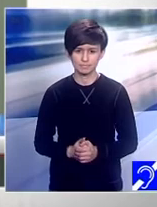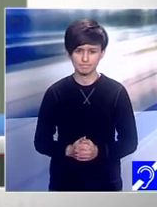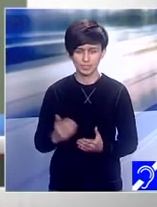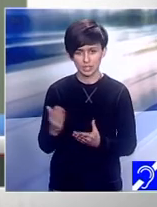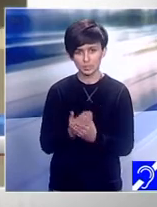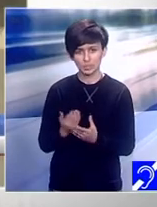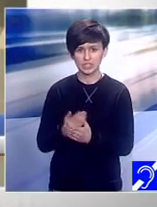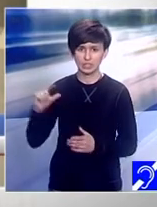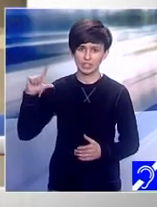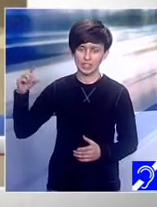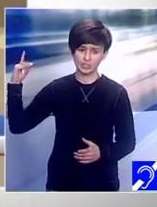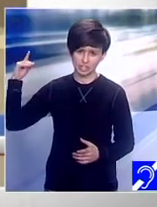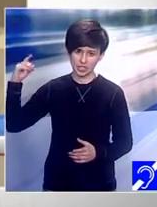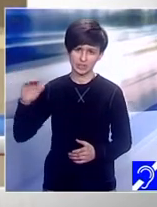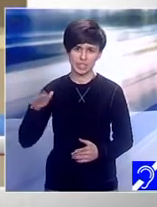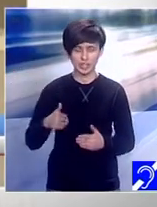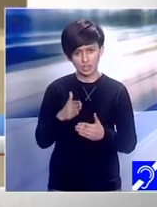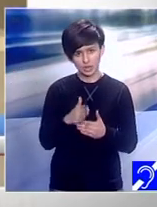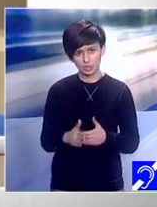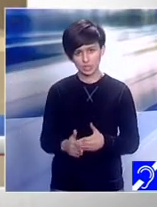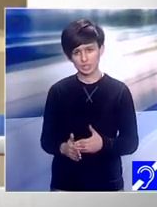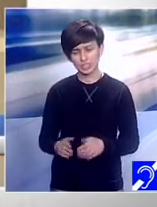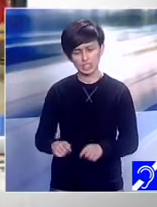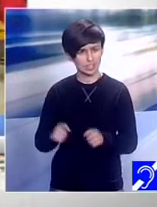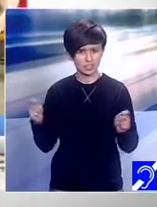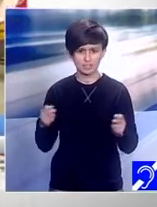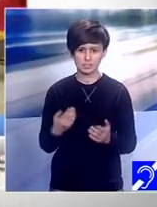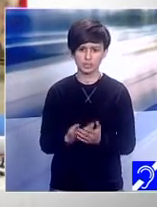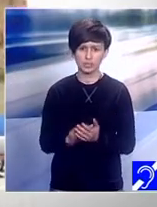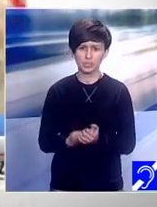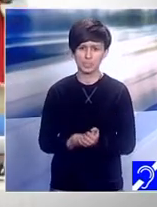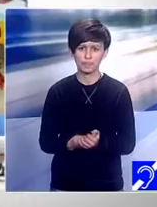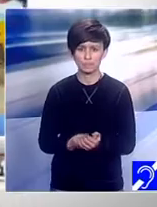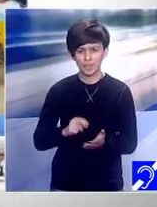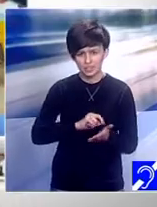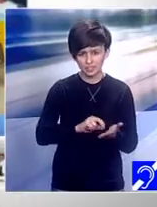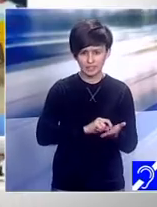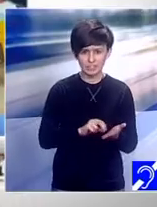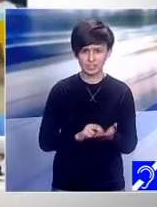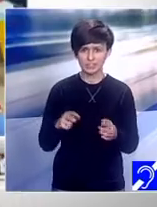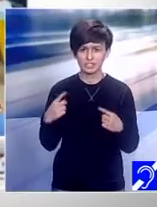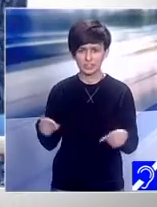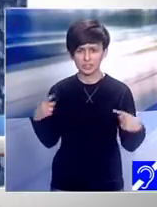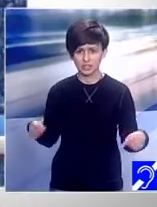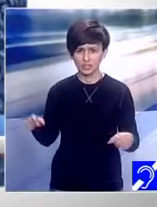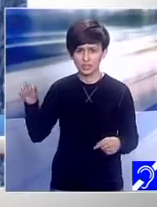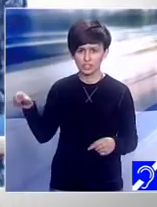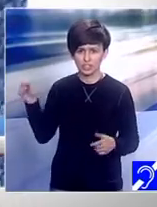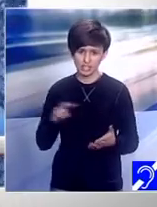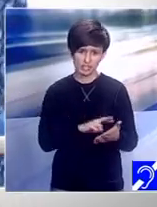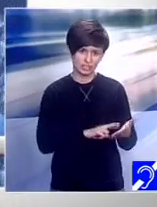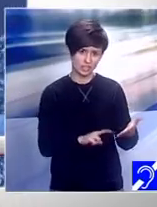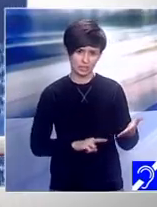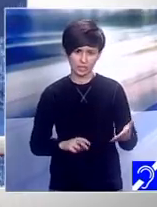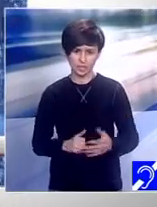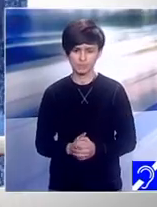a lui David are un final deschis. Așa a ales autoarea, pentru că poate fi răscris de orice cititor și poate deveni unul fericit dacă fiecare dintre noi îi va